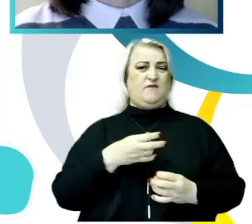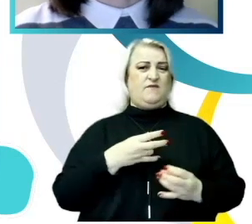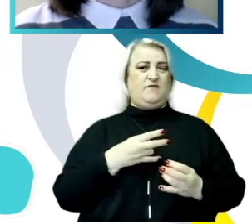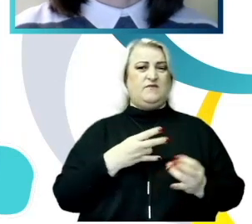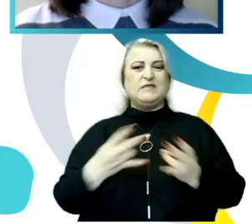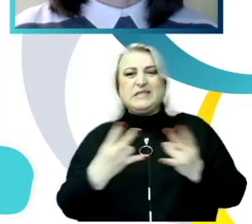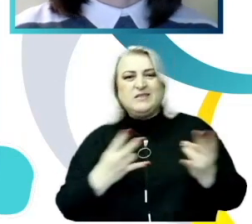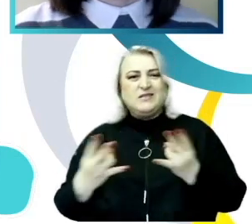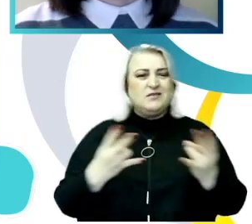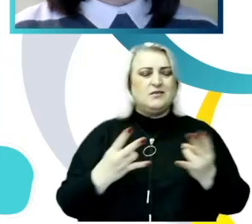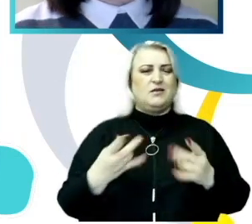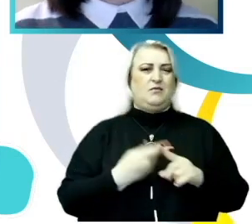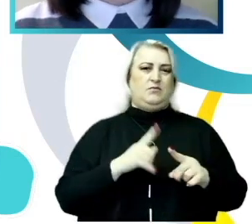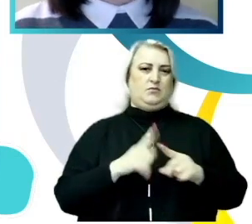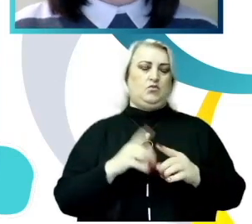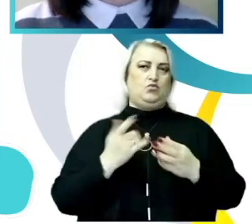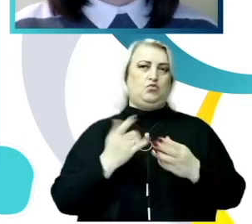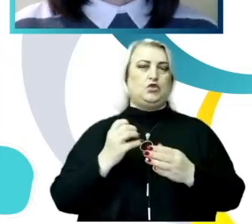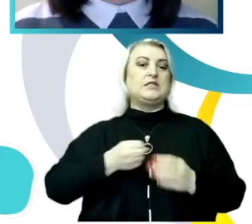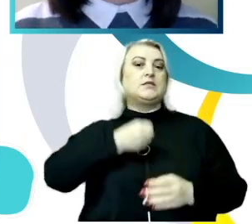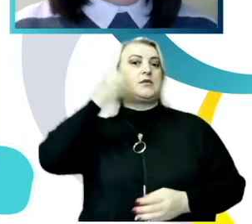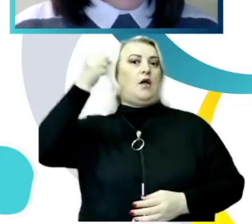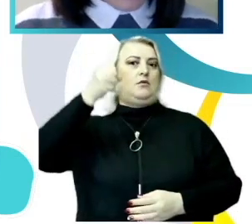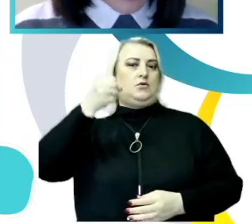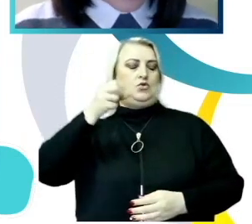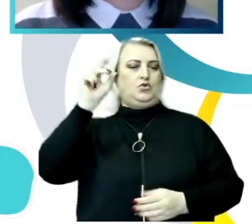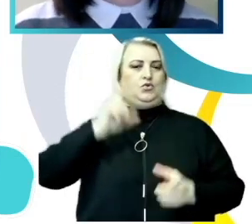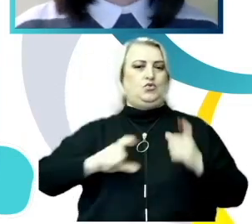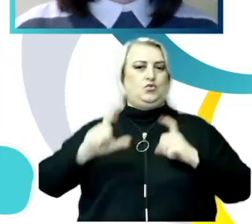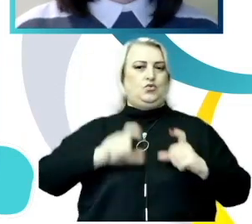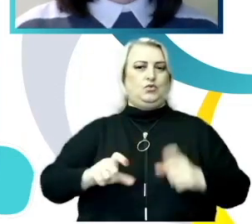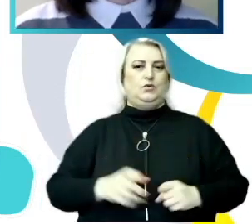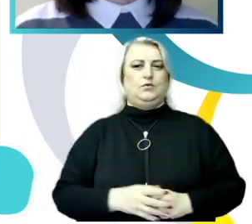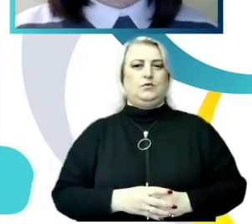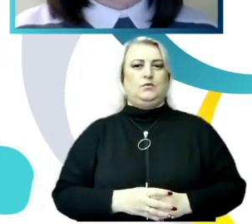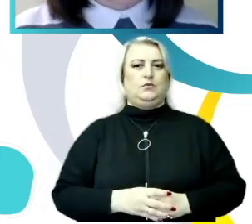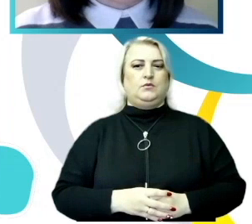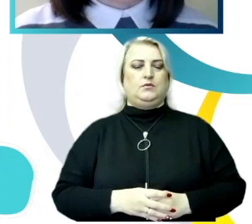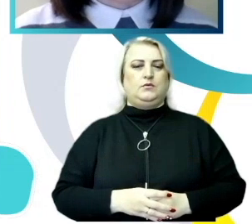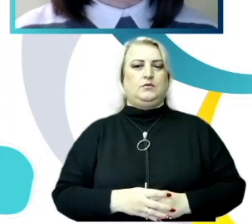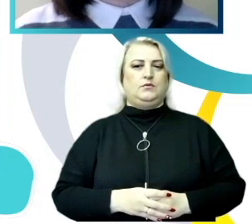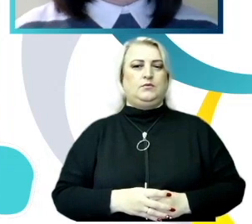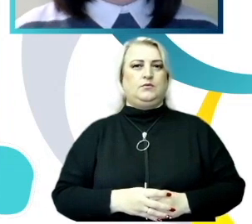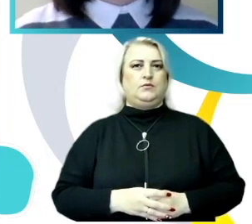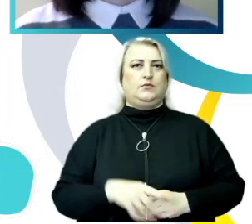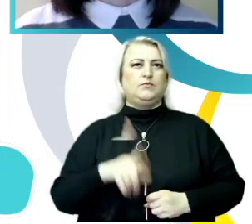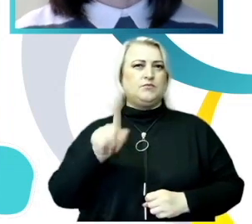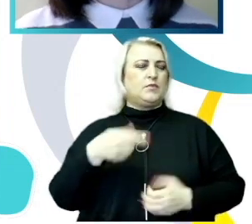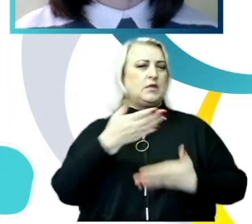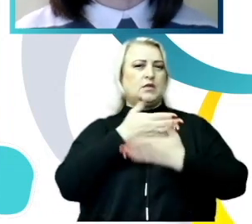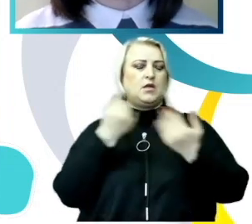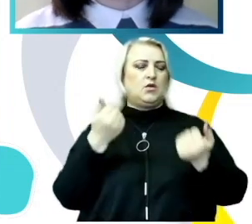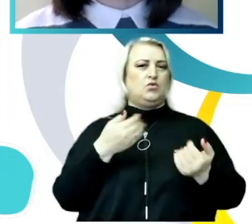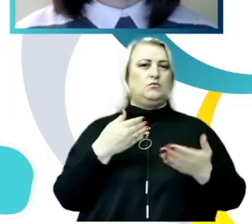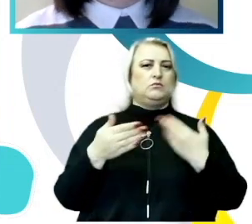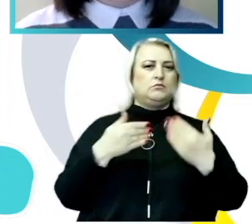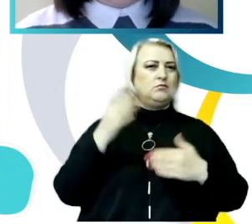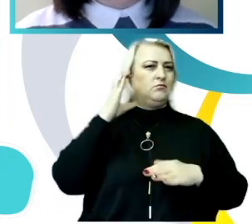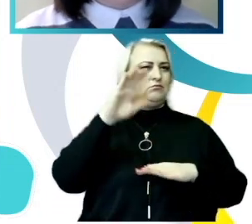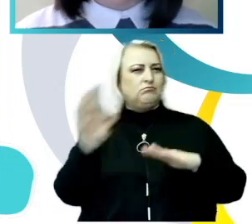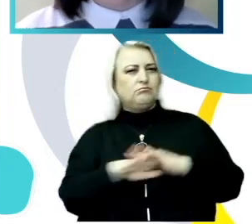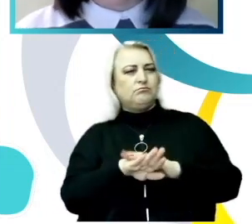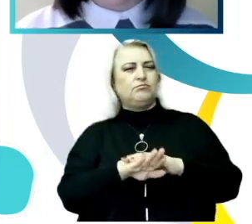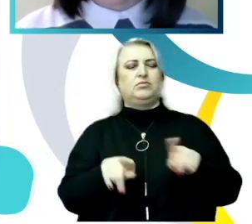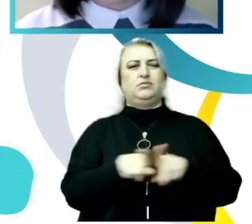de studii mai mari. Deși nu există o relație de subordonare între studenți,